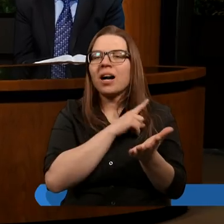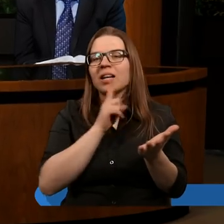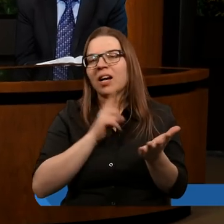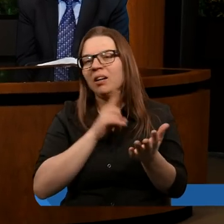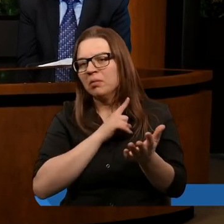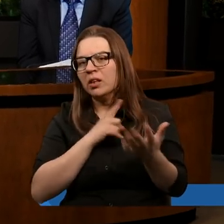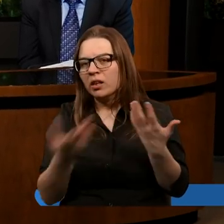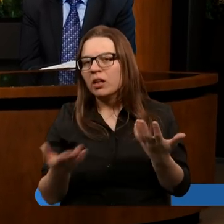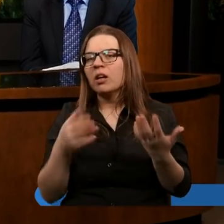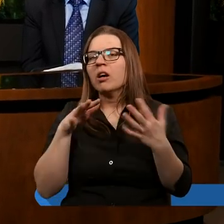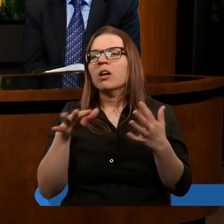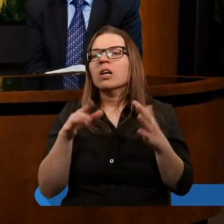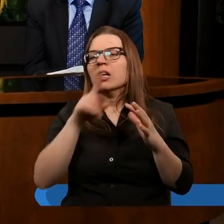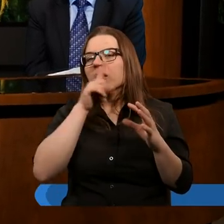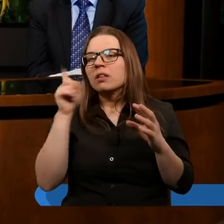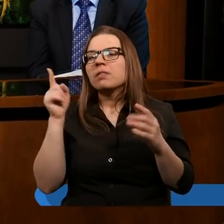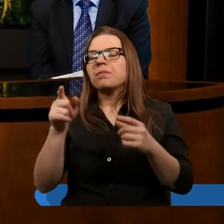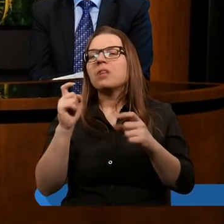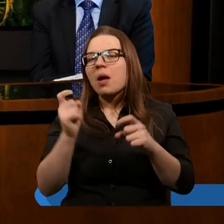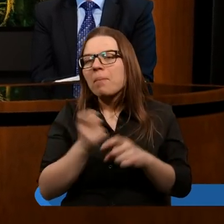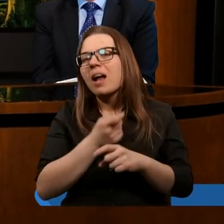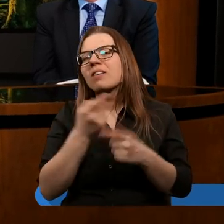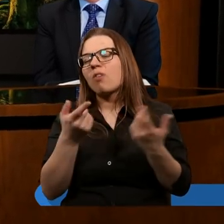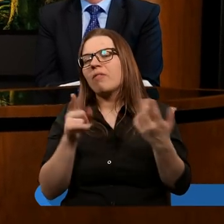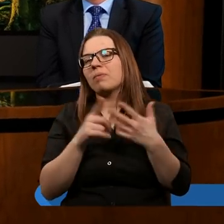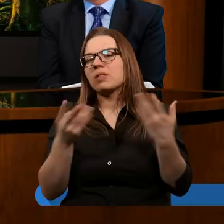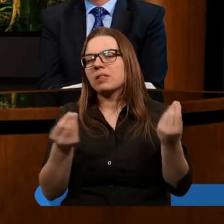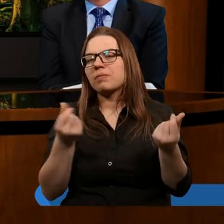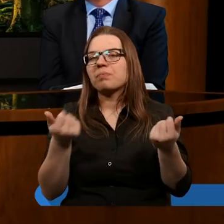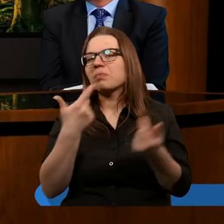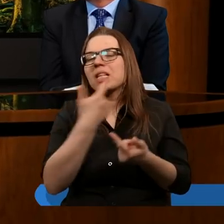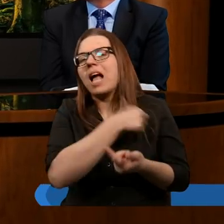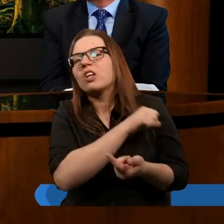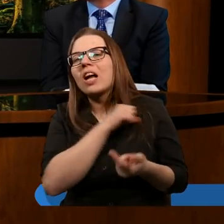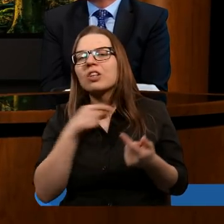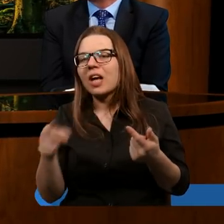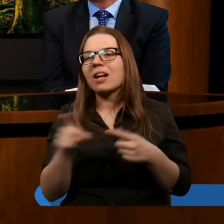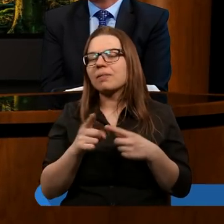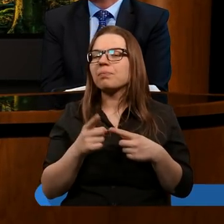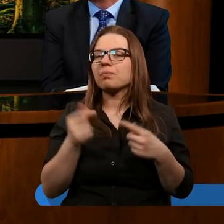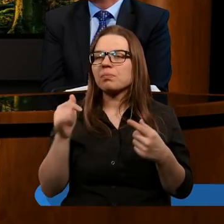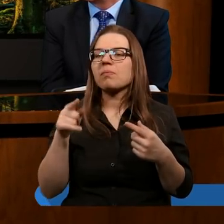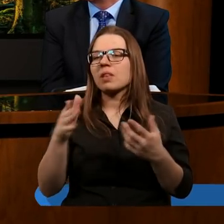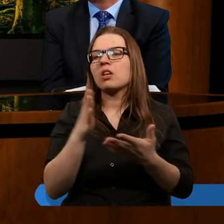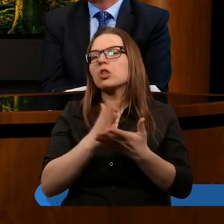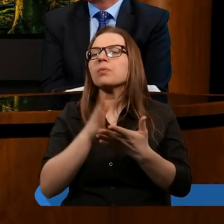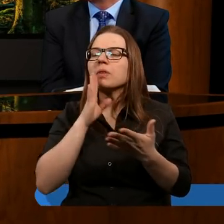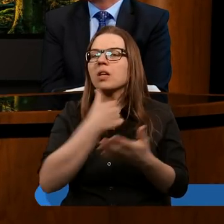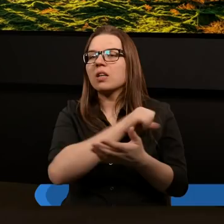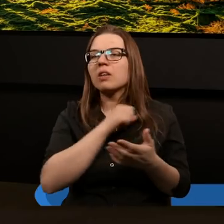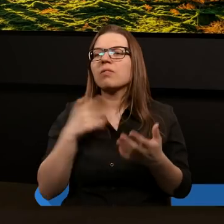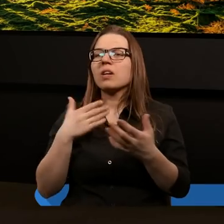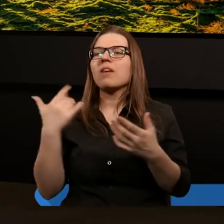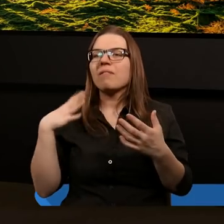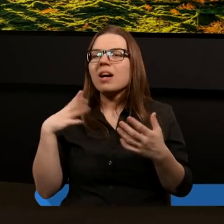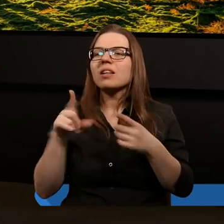W owym czasie na przykład urzędnikiem państwowym nie mógł być nie chrześcijanin, tylko chrześcijanin. Jeżeli